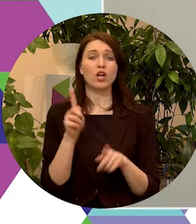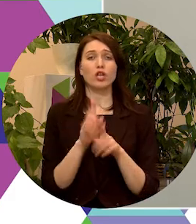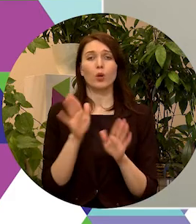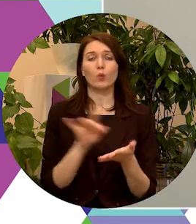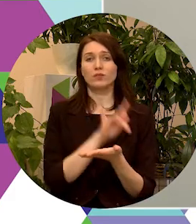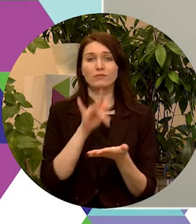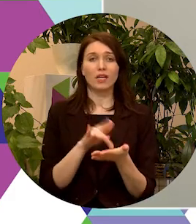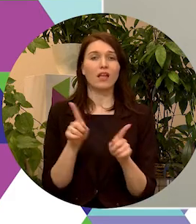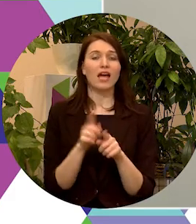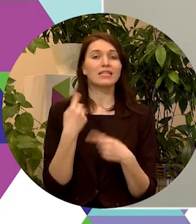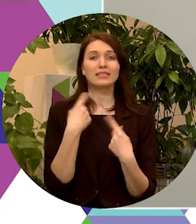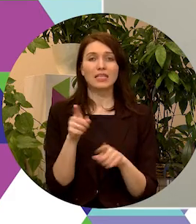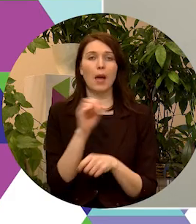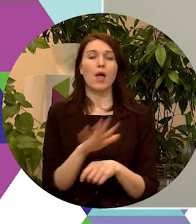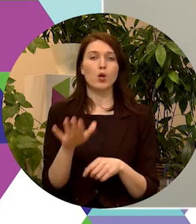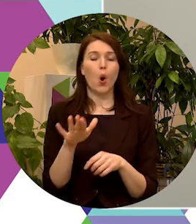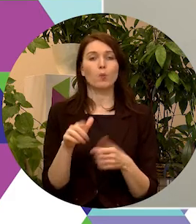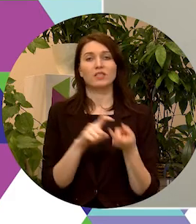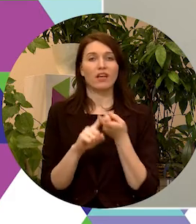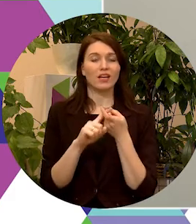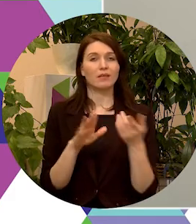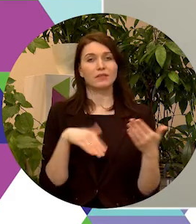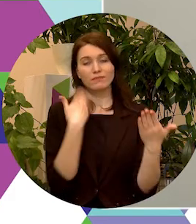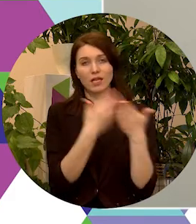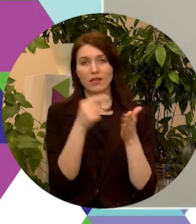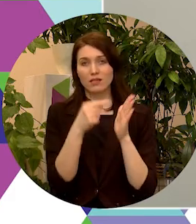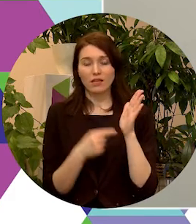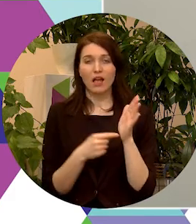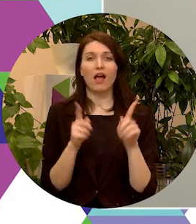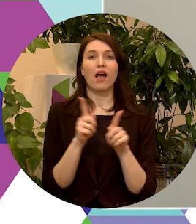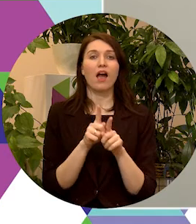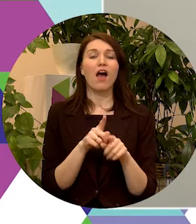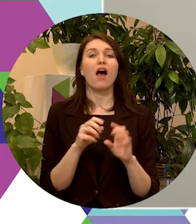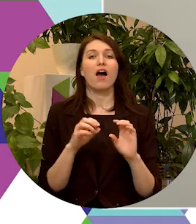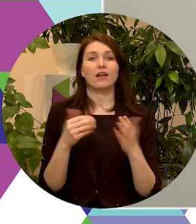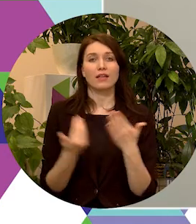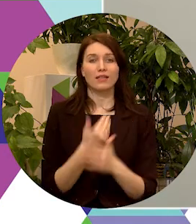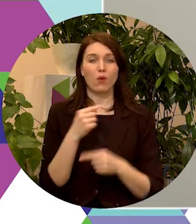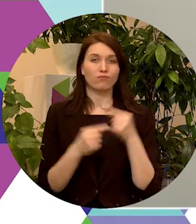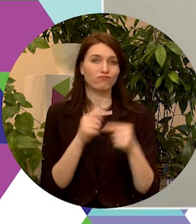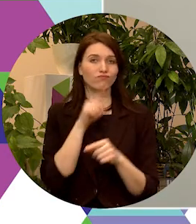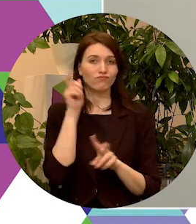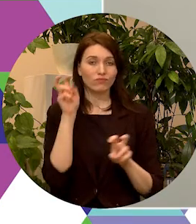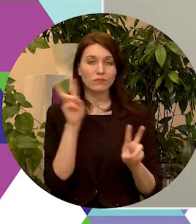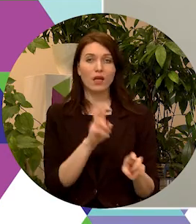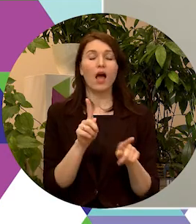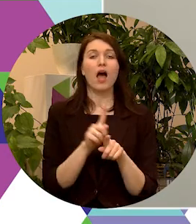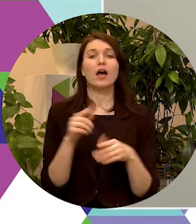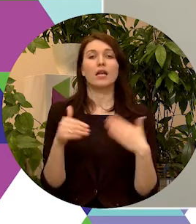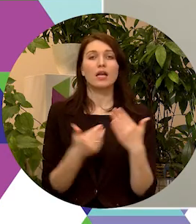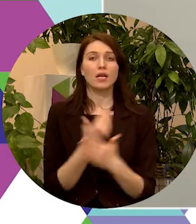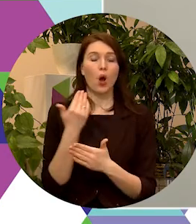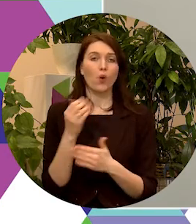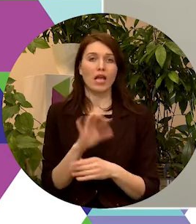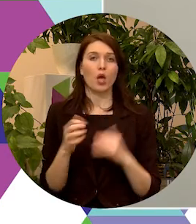citām Eiropas Savienības iniciatīvām gan jau minētām Next Generation EU, gan jauniem Eiropas Bauhaus,